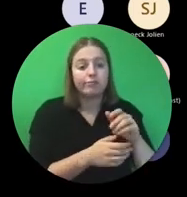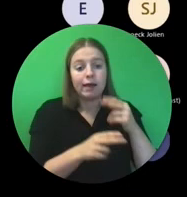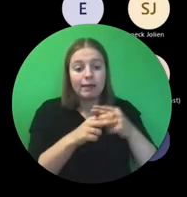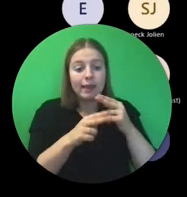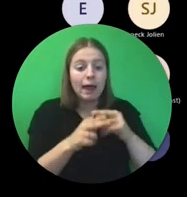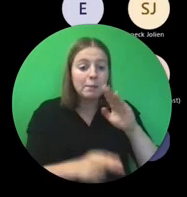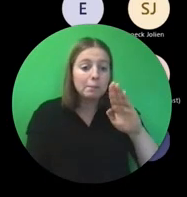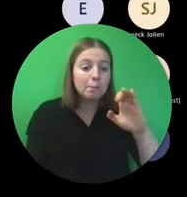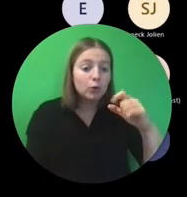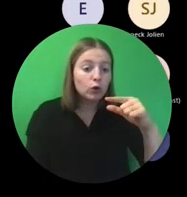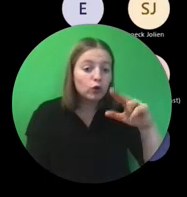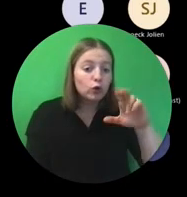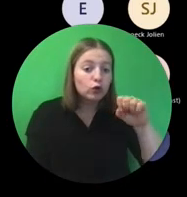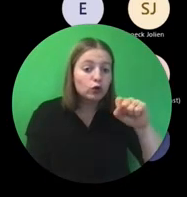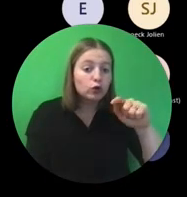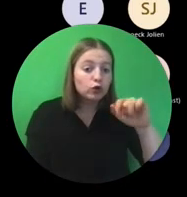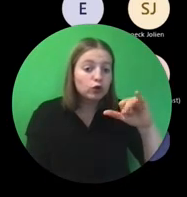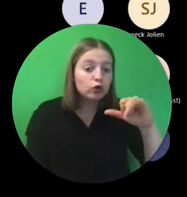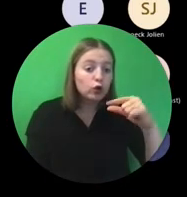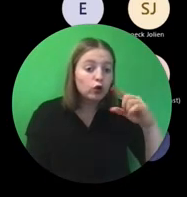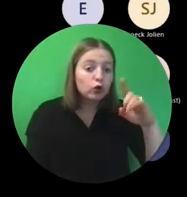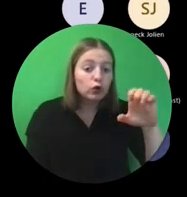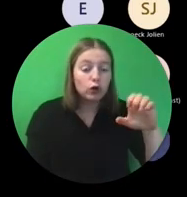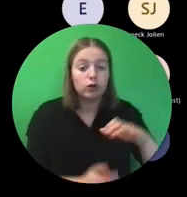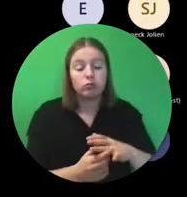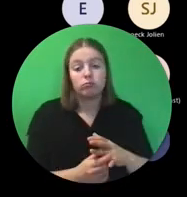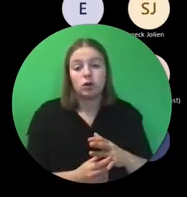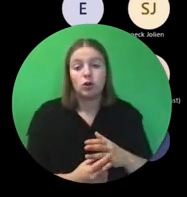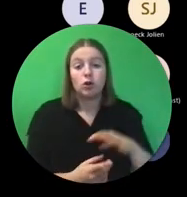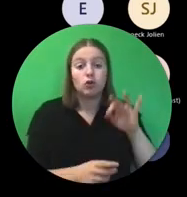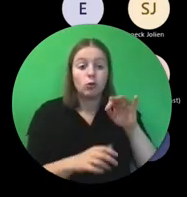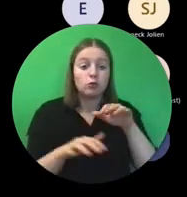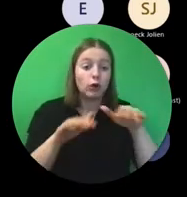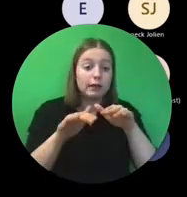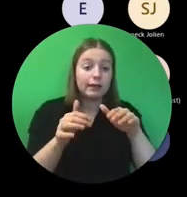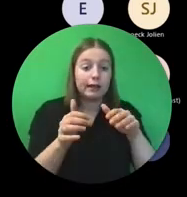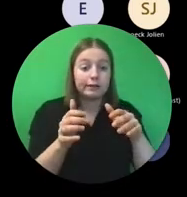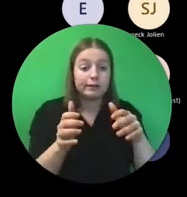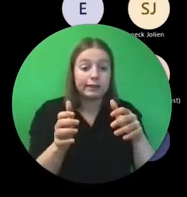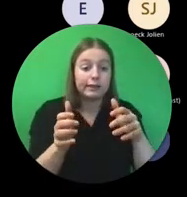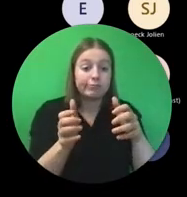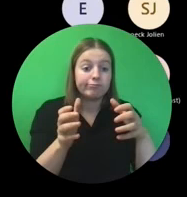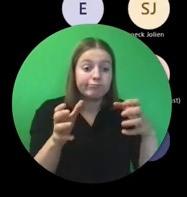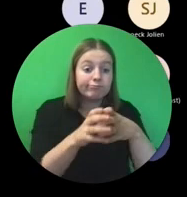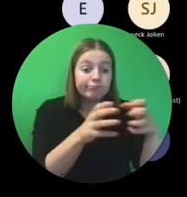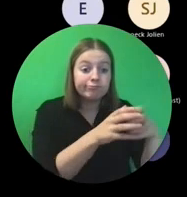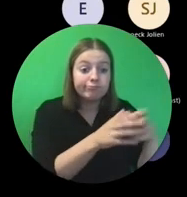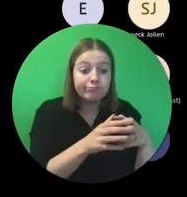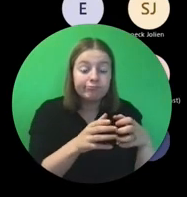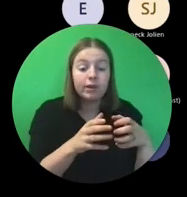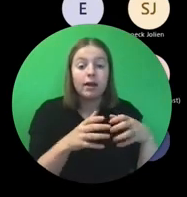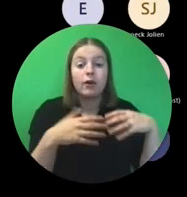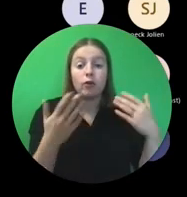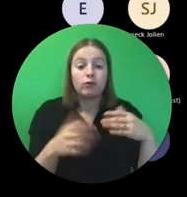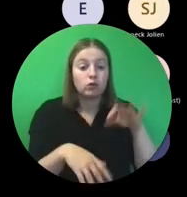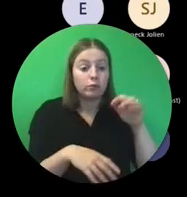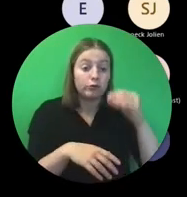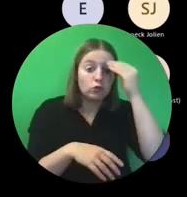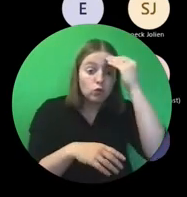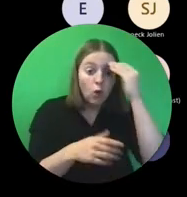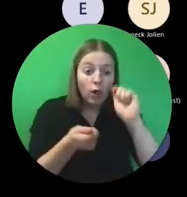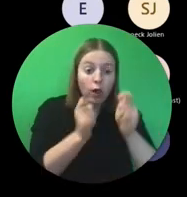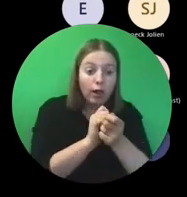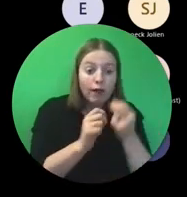verandert. Er gebeuren al eens fusies of scholen veranderen al eens van naam. En goed, dat moet formeel